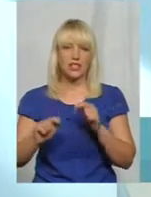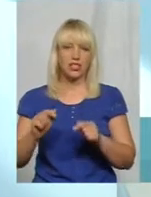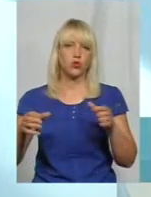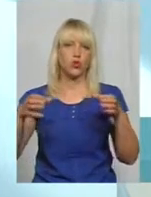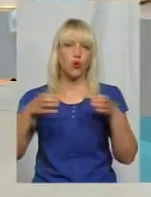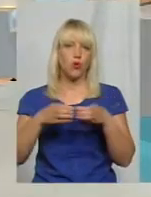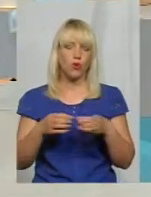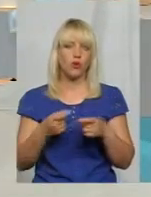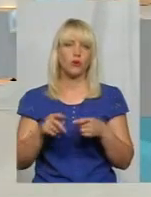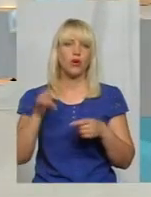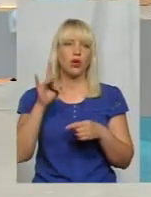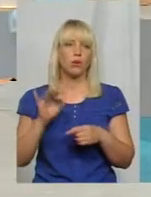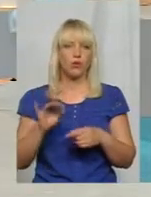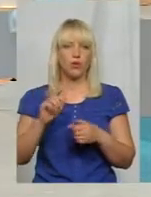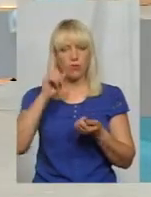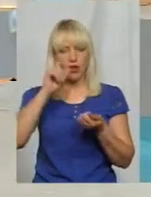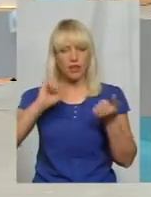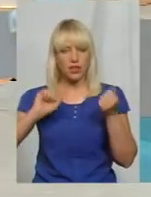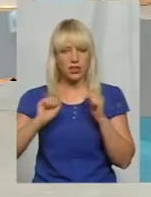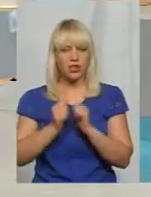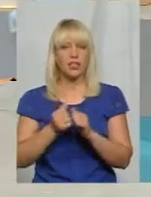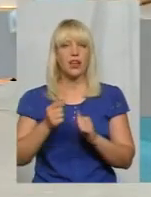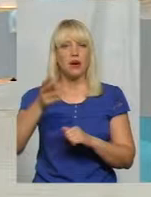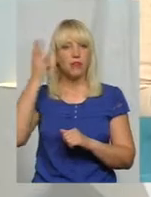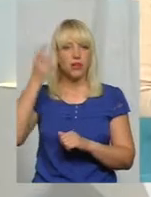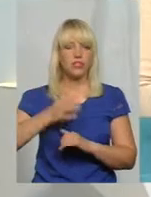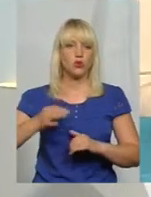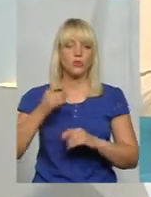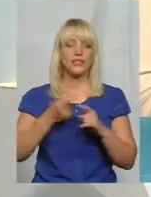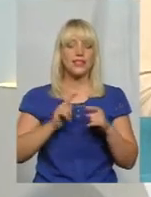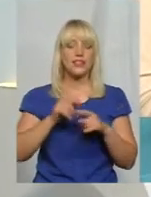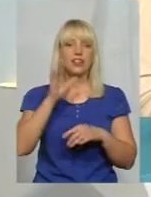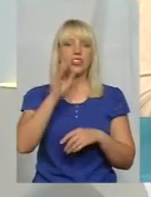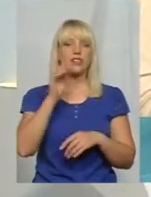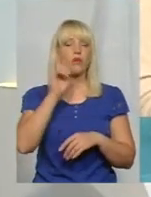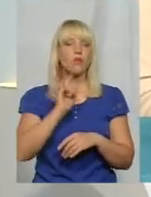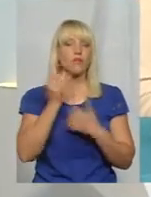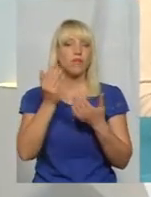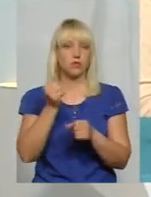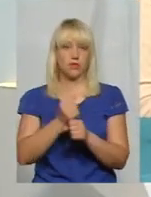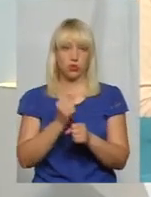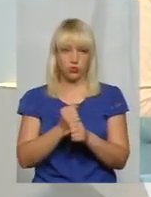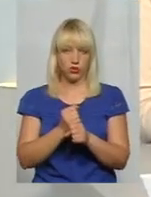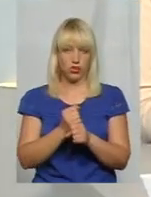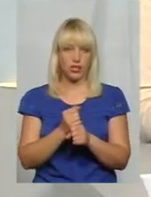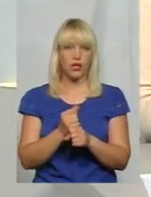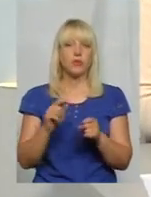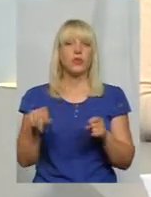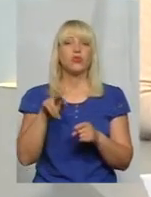зводу пам'яток культури у Хмельницькій області. Довга назва. От за цей час, поки ви працюєте, які тенденції щодо